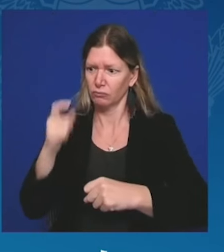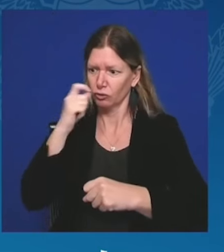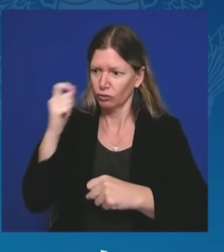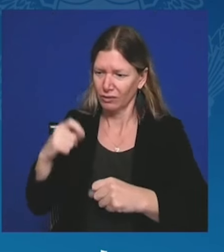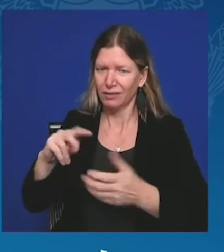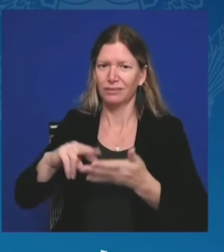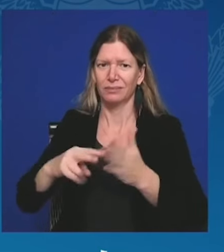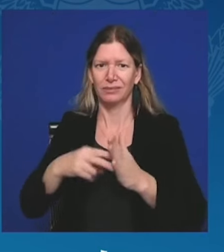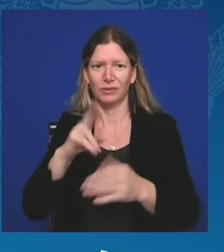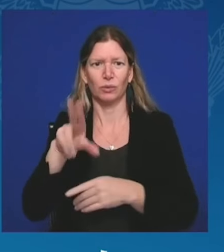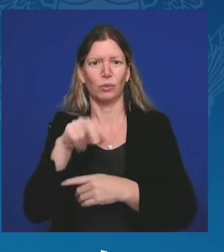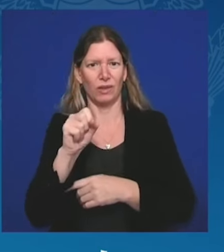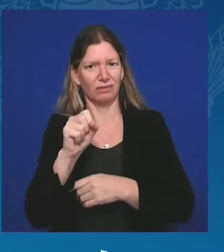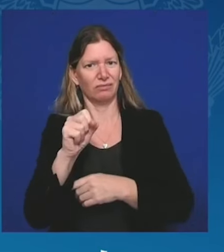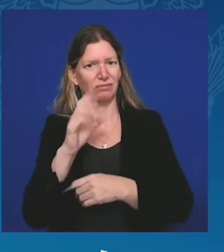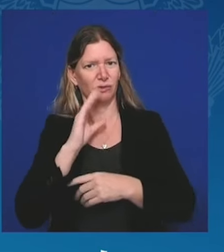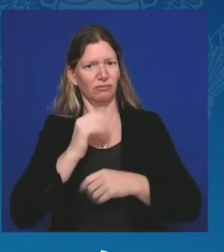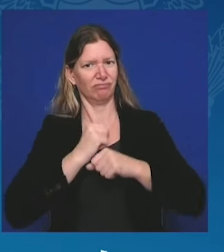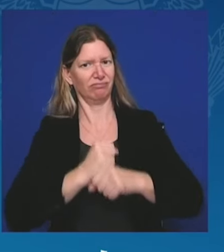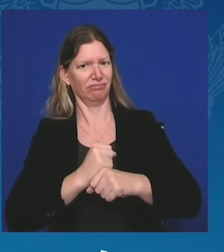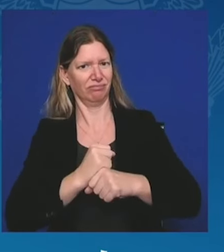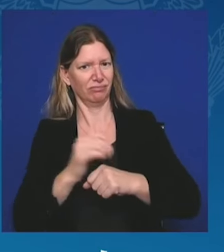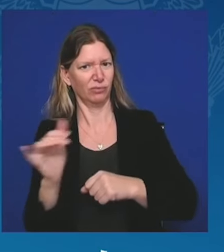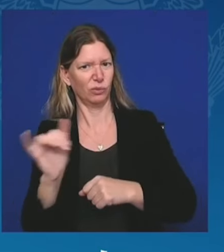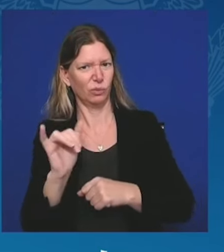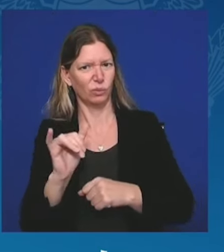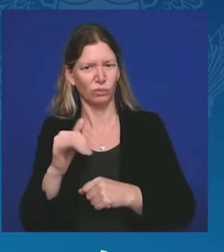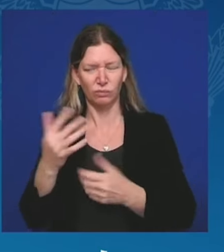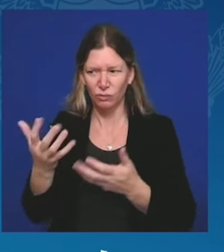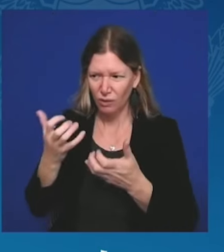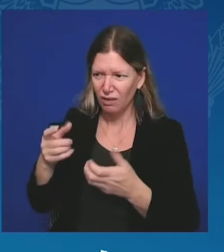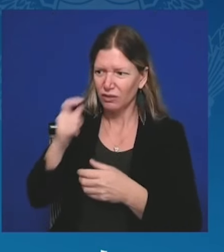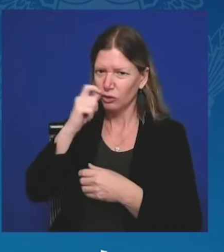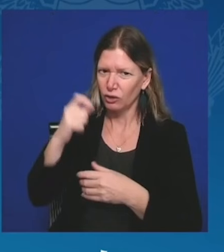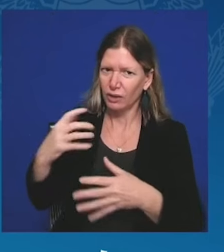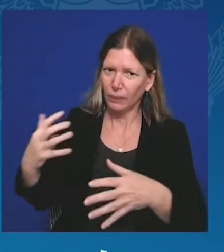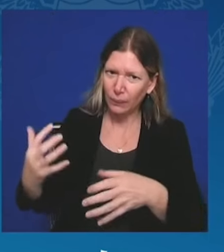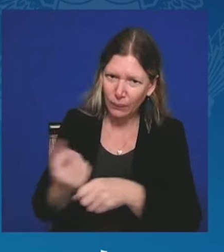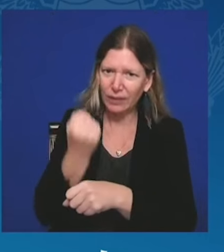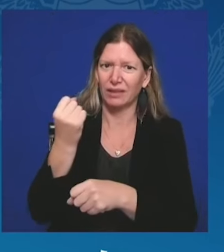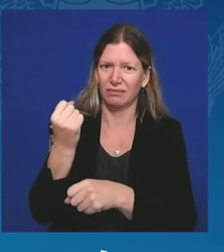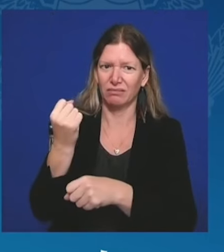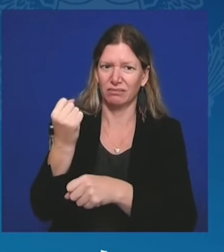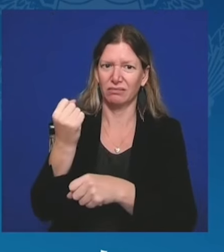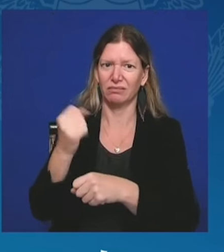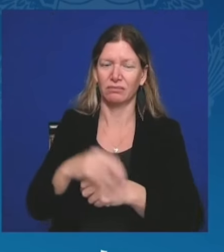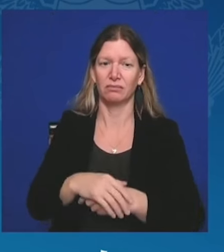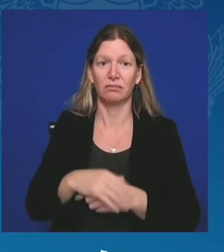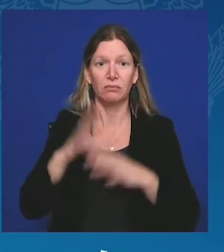sukces na polu walki. Jak pokazało dzisiejsze znaczące ogłoszenie prezydenta Bidena.